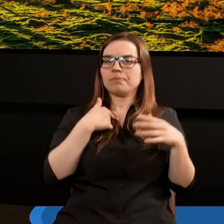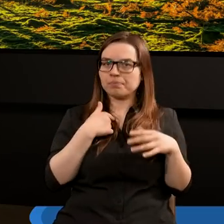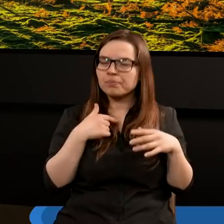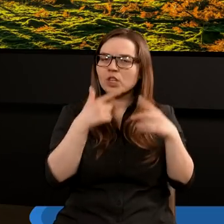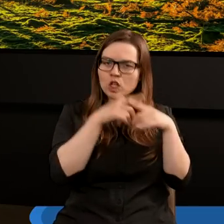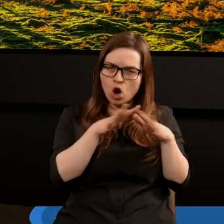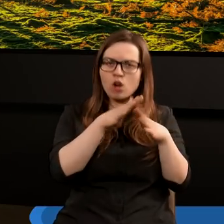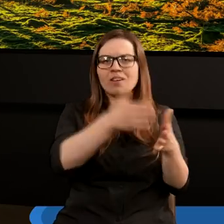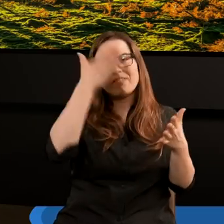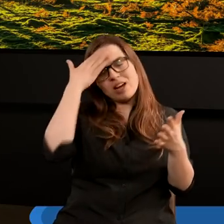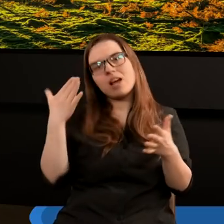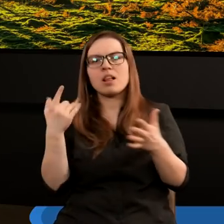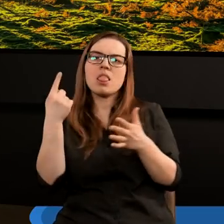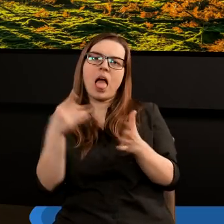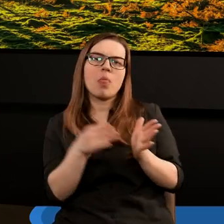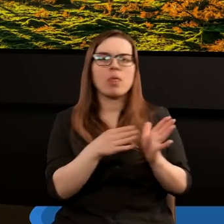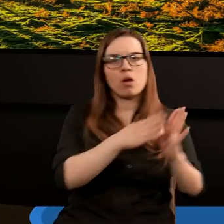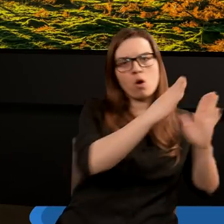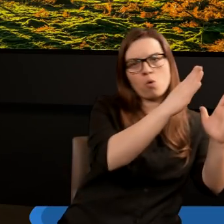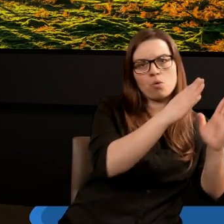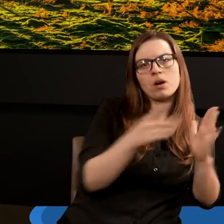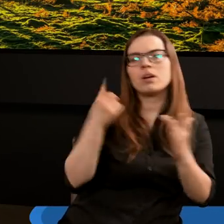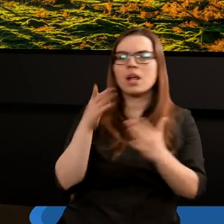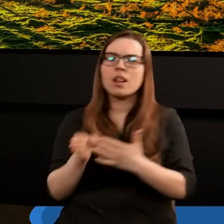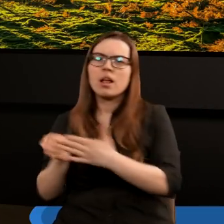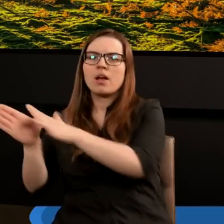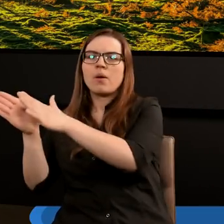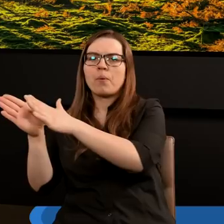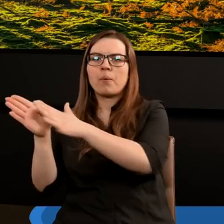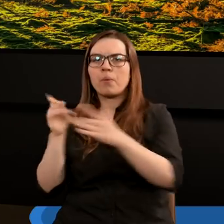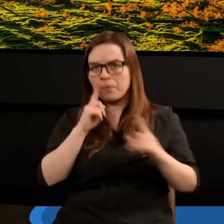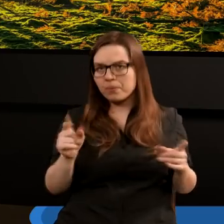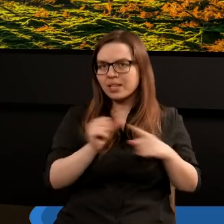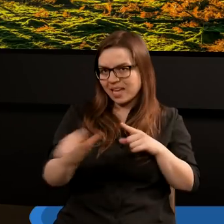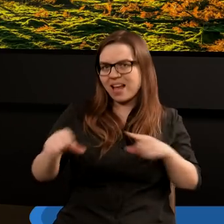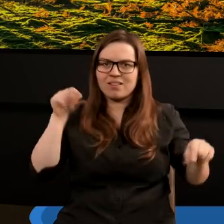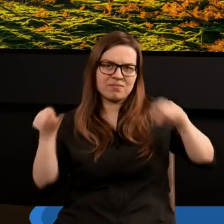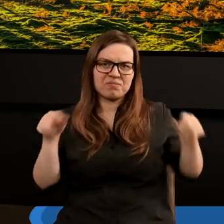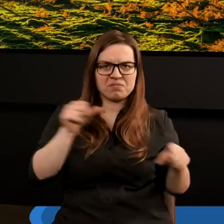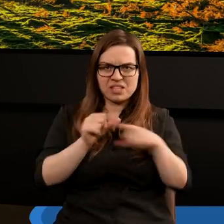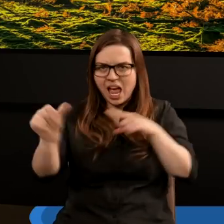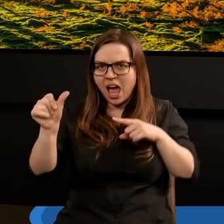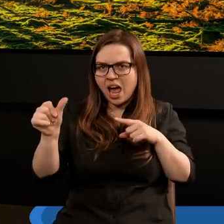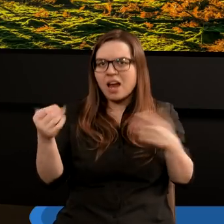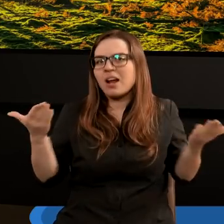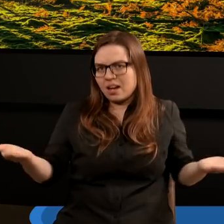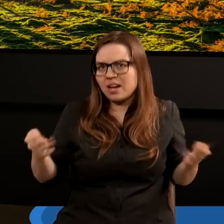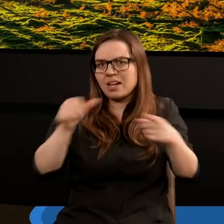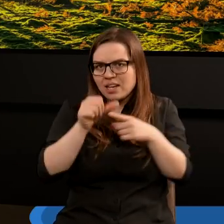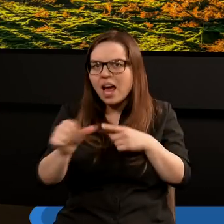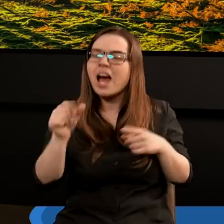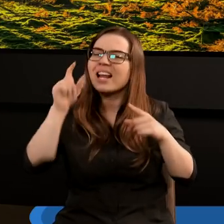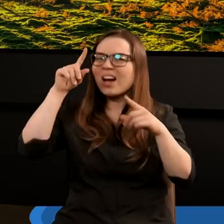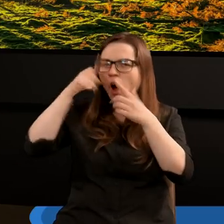będąc w granicach jednego lub drugiego kościoła opisanego Księdza Apokalipsy. A więc jeśli jakikolwiek